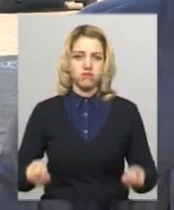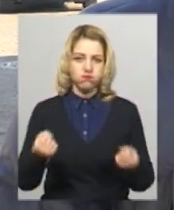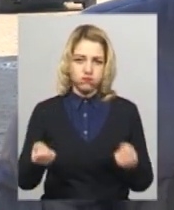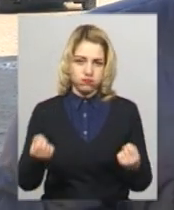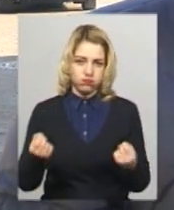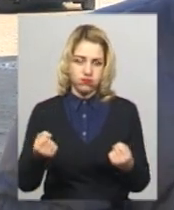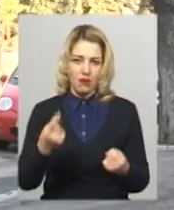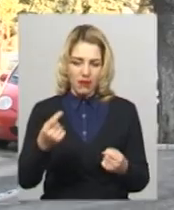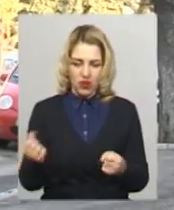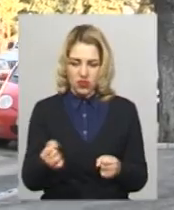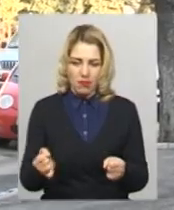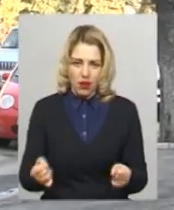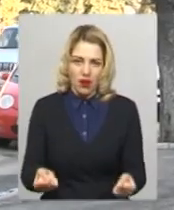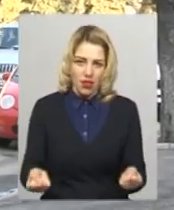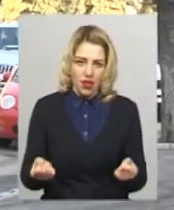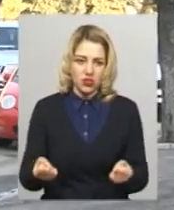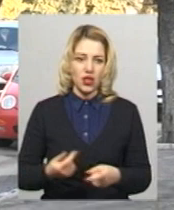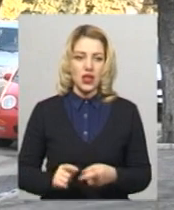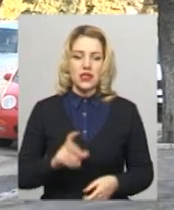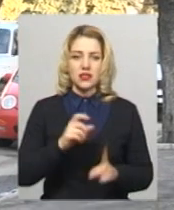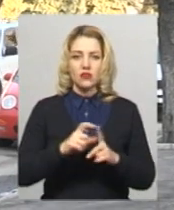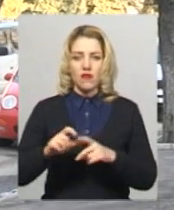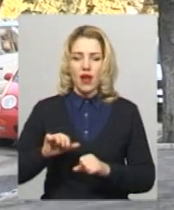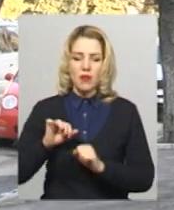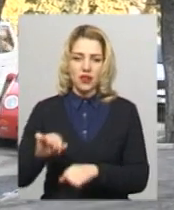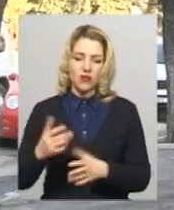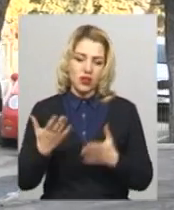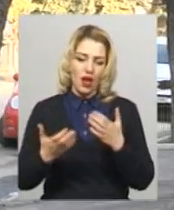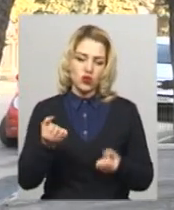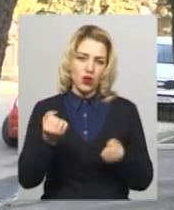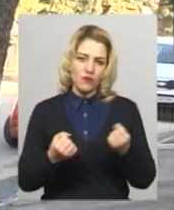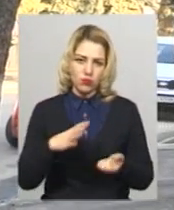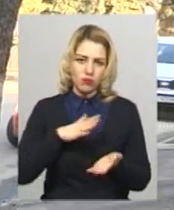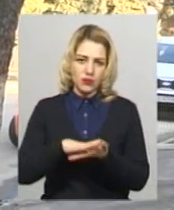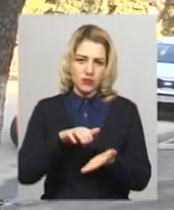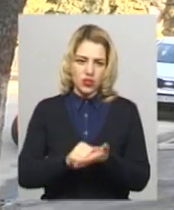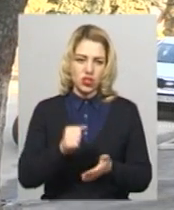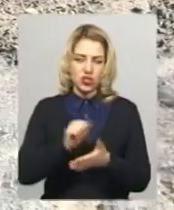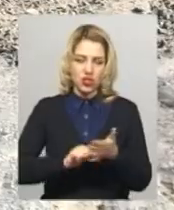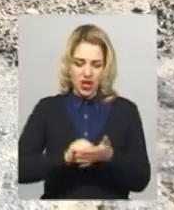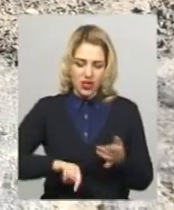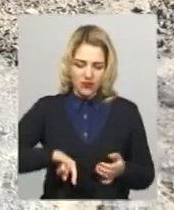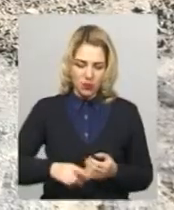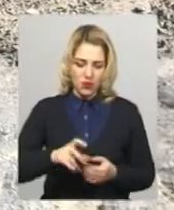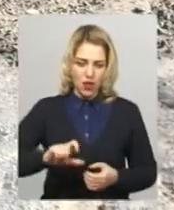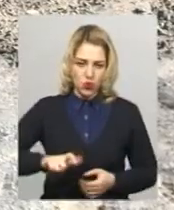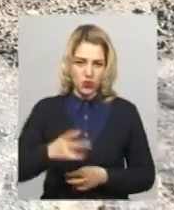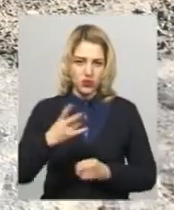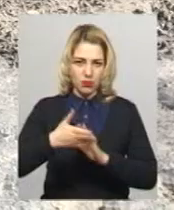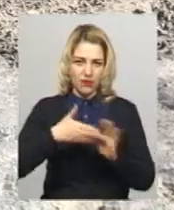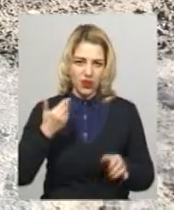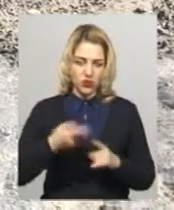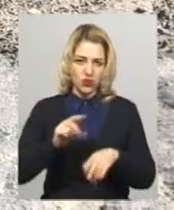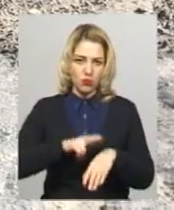перша передача. За словами адвоката Олега Савінського, якщо автомобіль зазнав поскодження через вибоїну на дорозі, необхідно викликати поліцію,